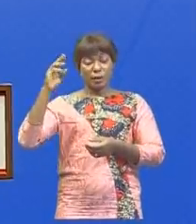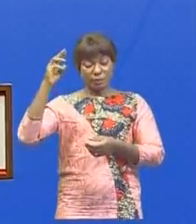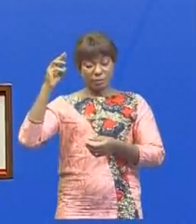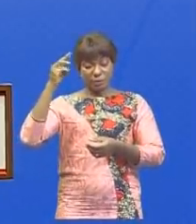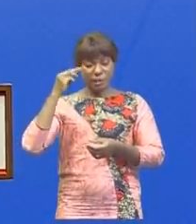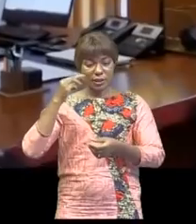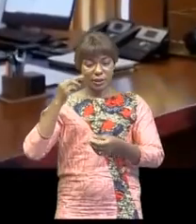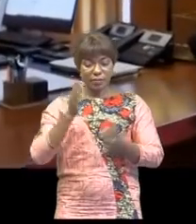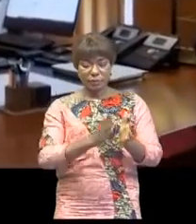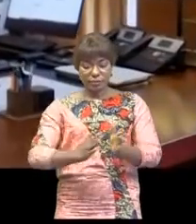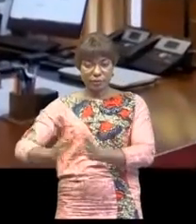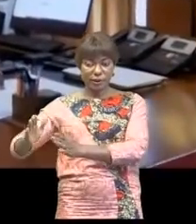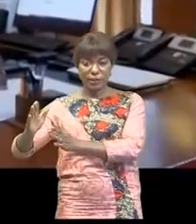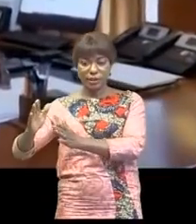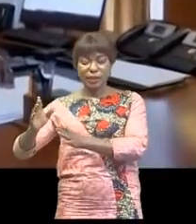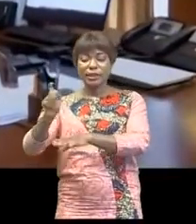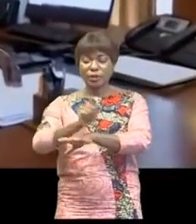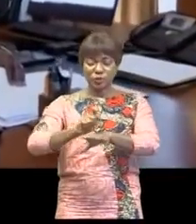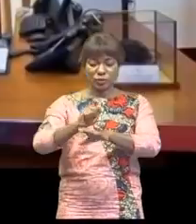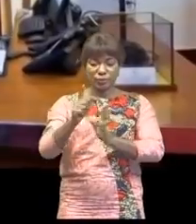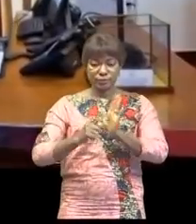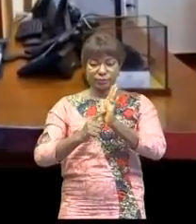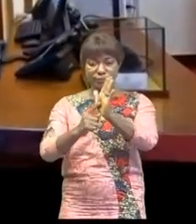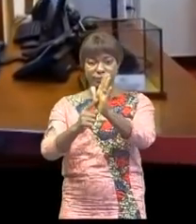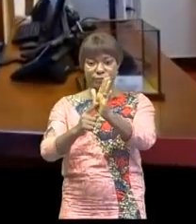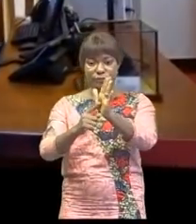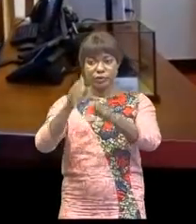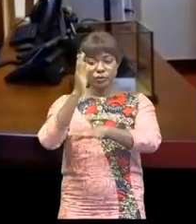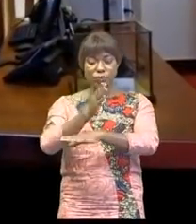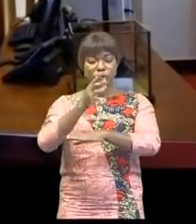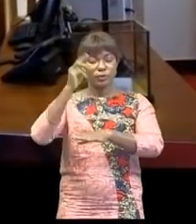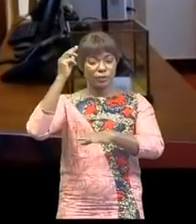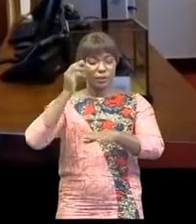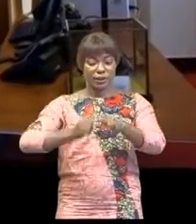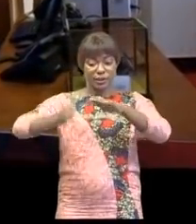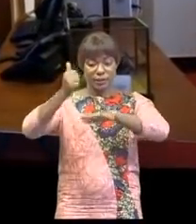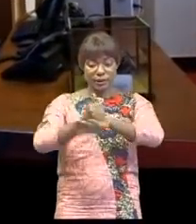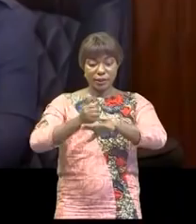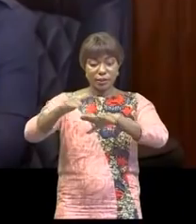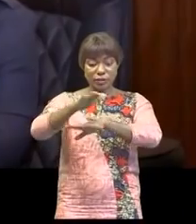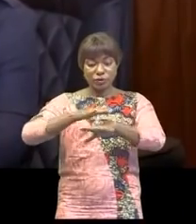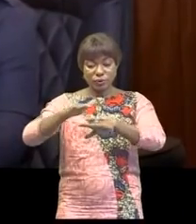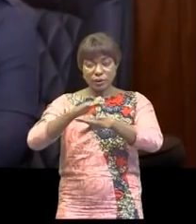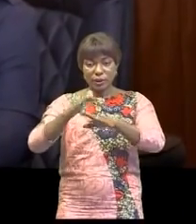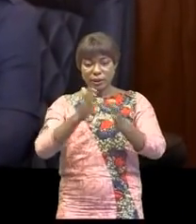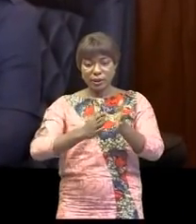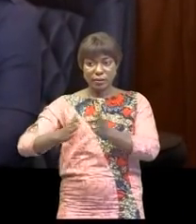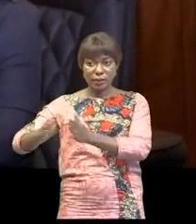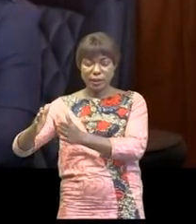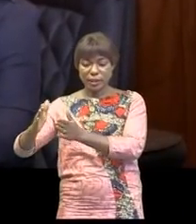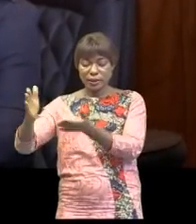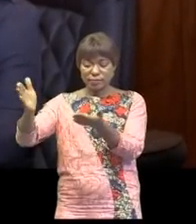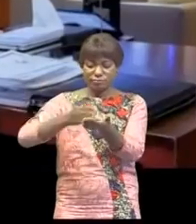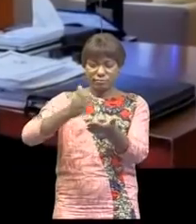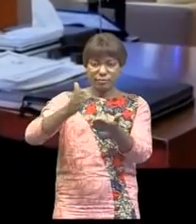du Territoire, a présenté au Conseil le projet d'organisation d'un atelier sur l'élaboration d'un annuaire